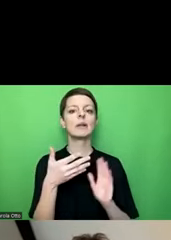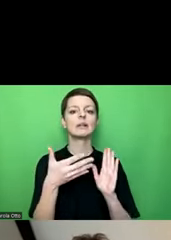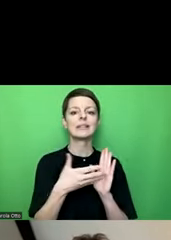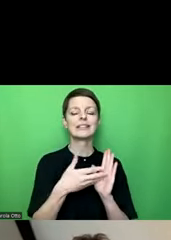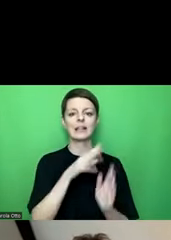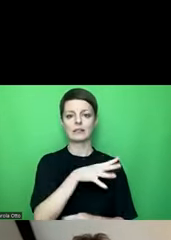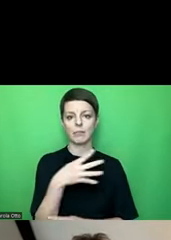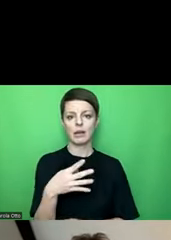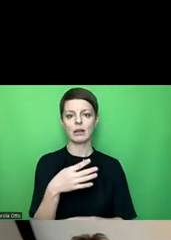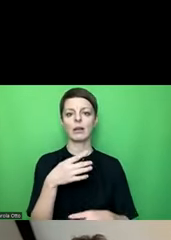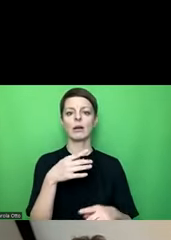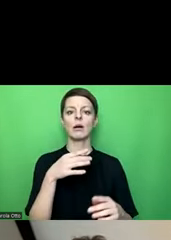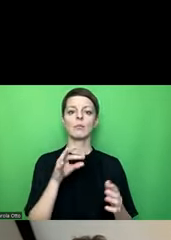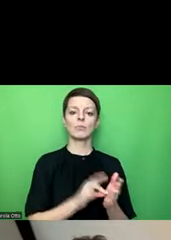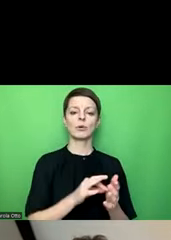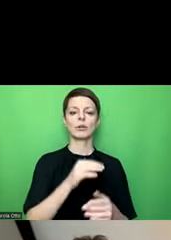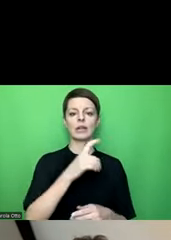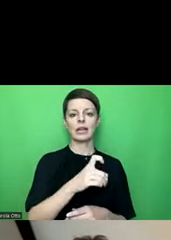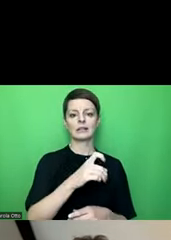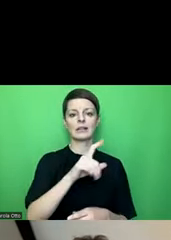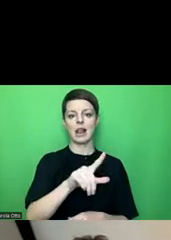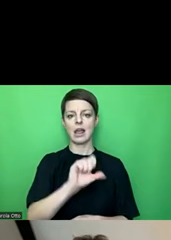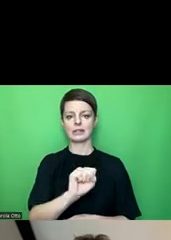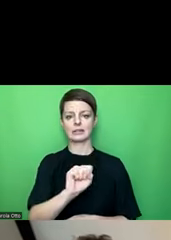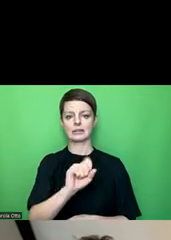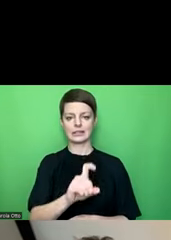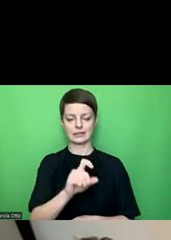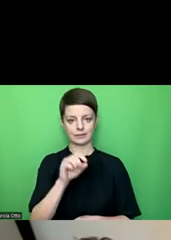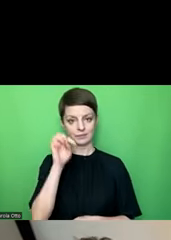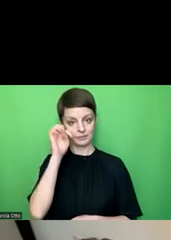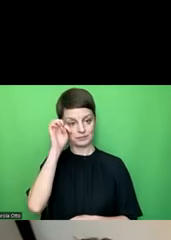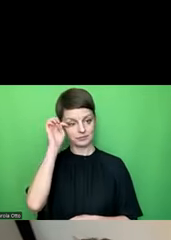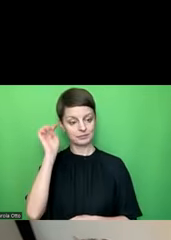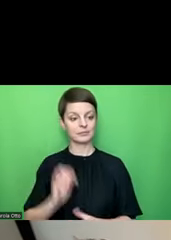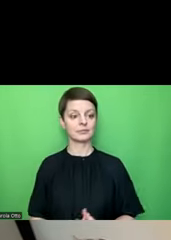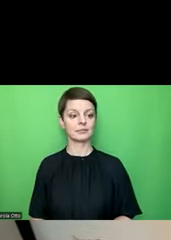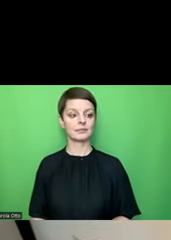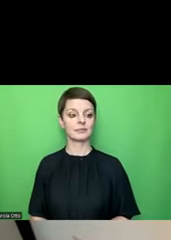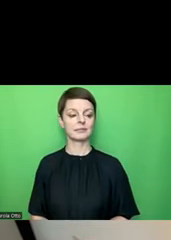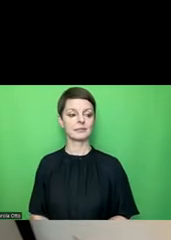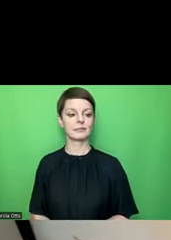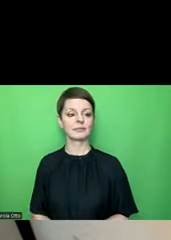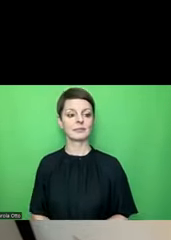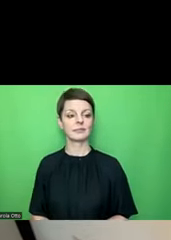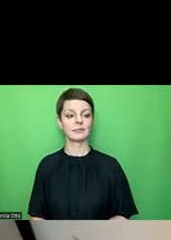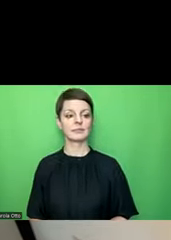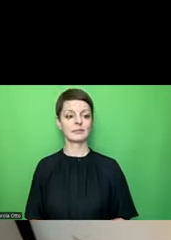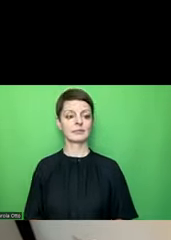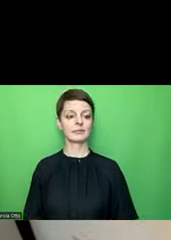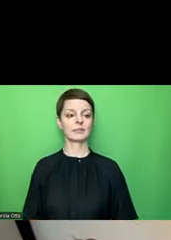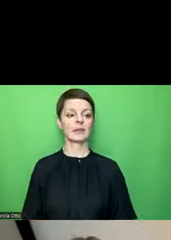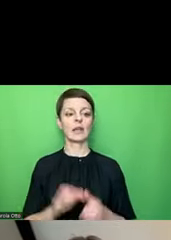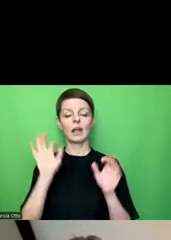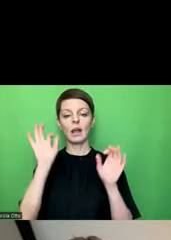.xlsx. Zum einen werden die Fokus-Informationen, also wo ich gerade